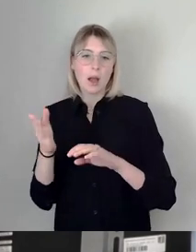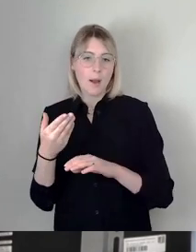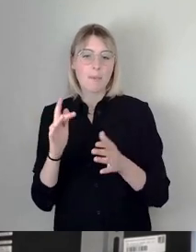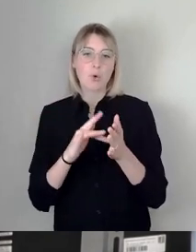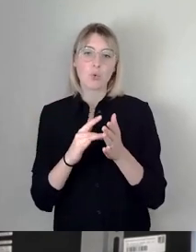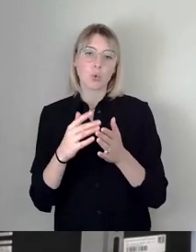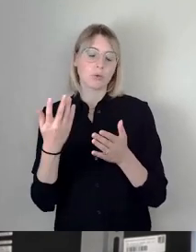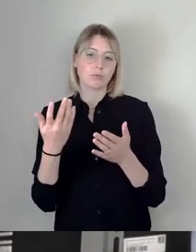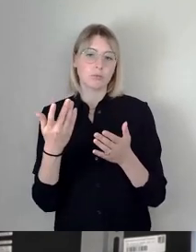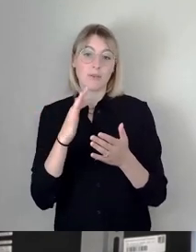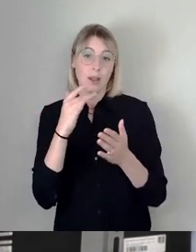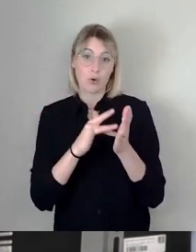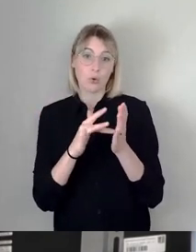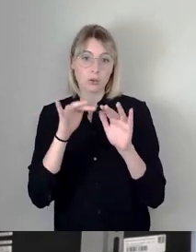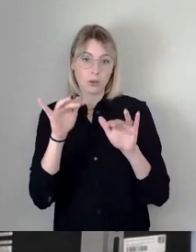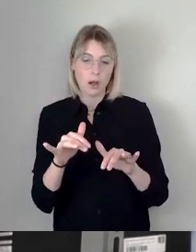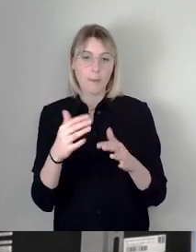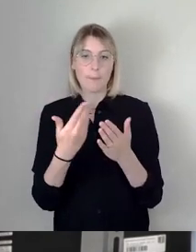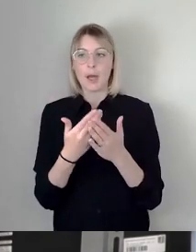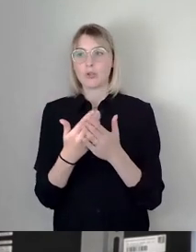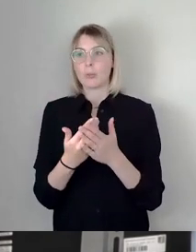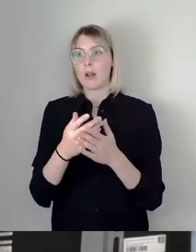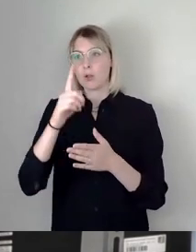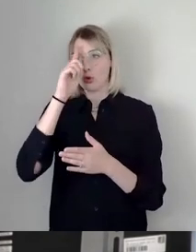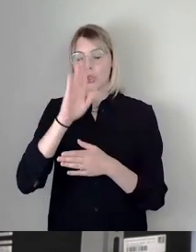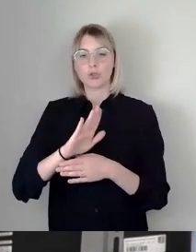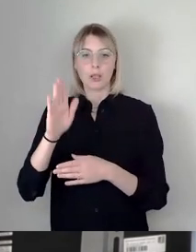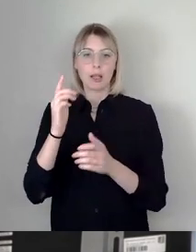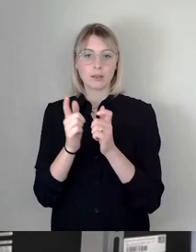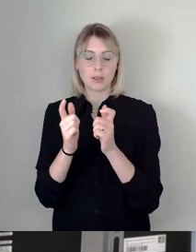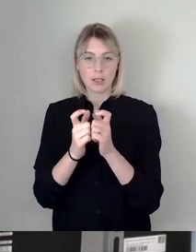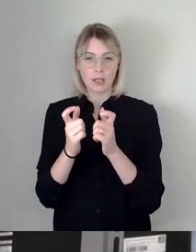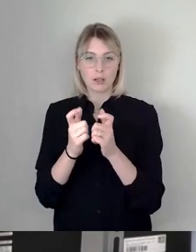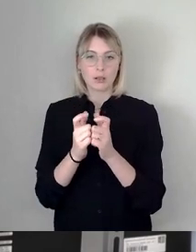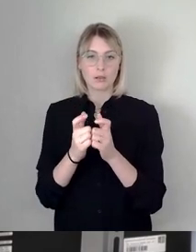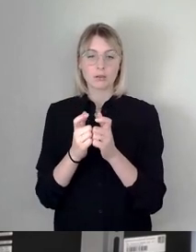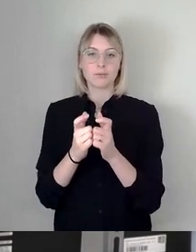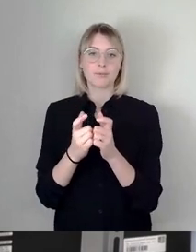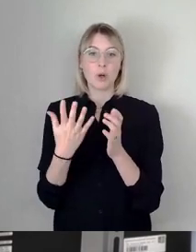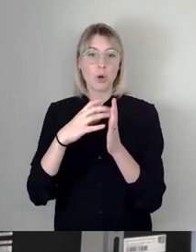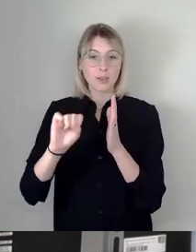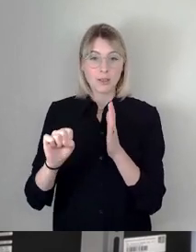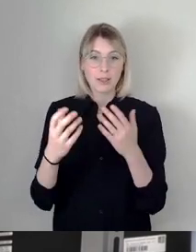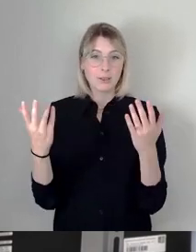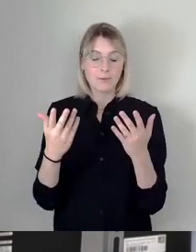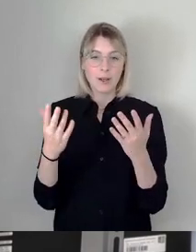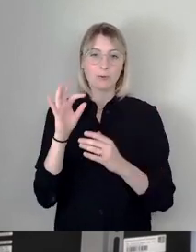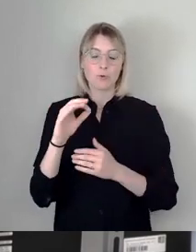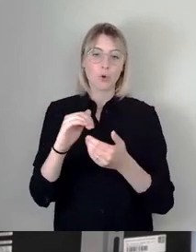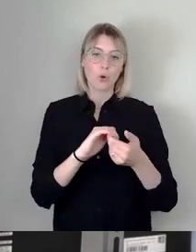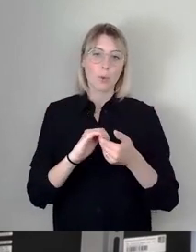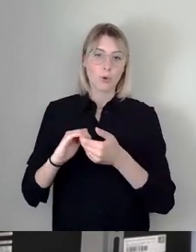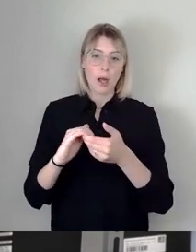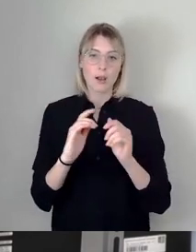das Deutschland-Ticket ein gutes Beispiel. In der Summe sind die Konsequenzen für die kommunale Gemeinschaft aber verheerend.